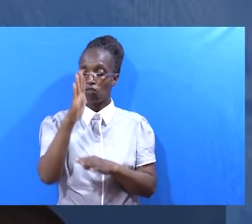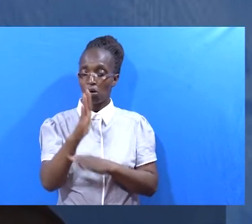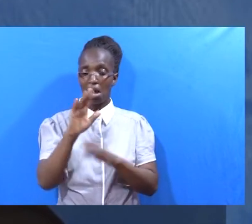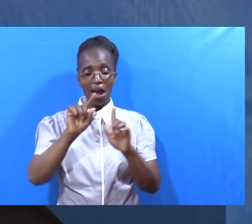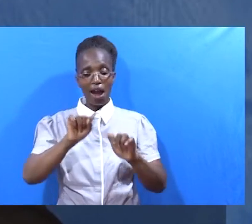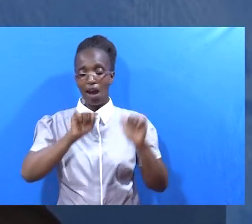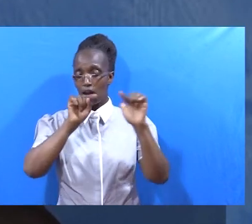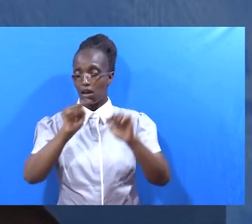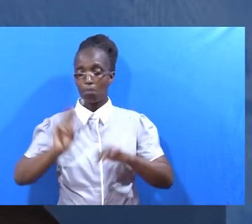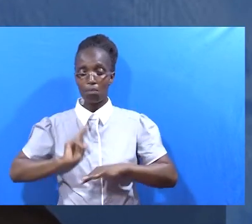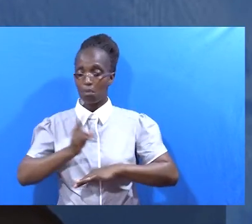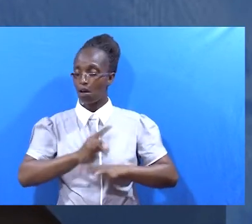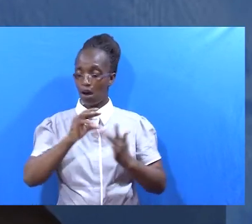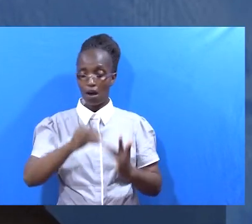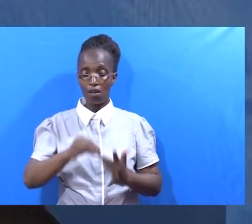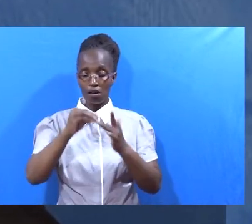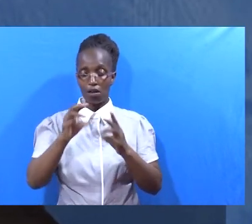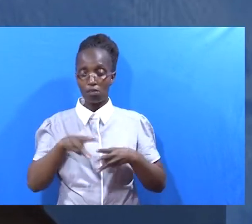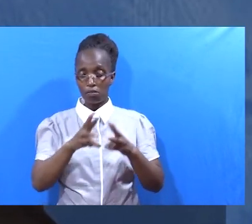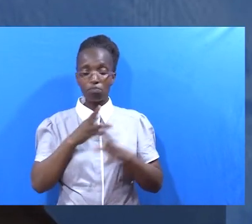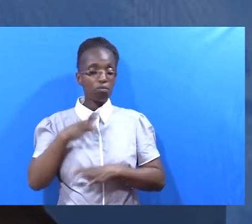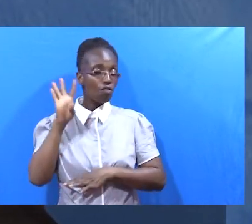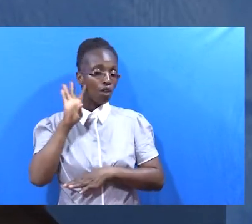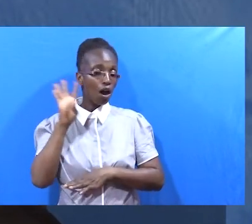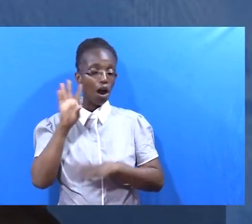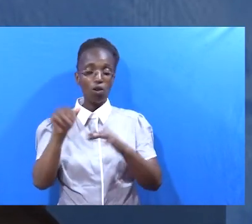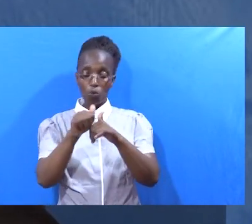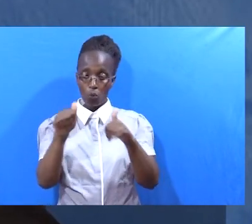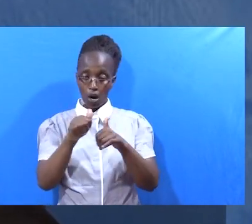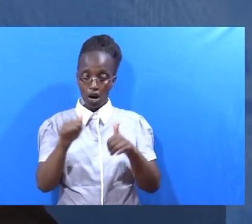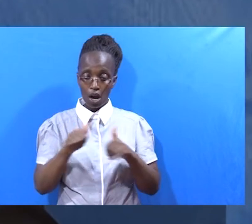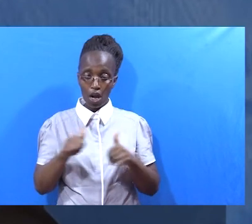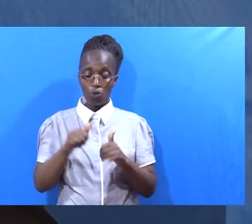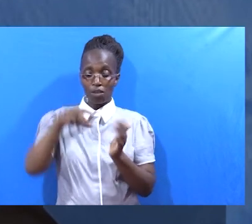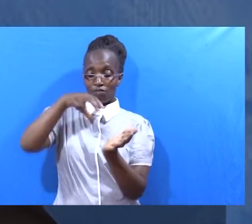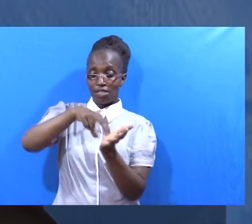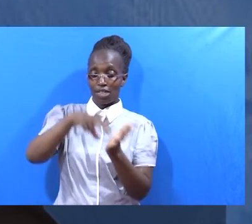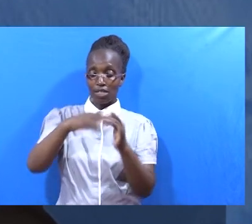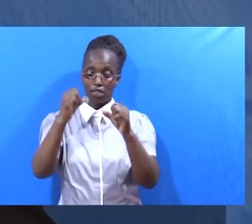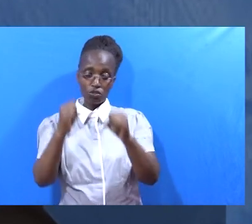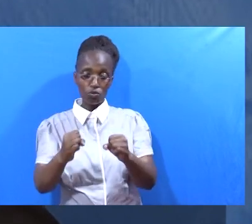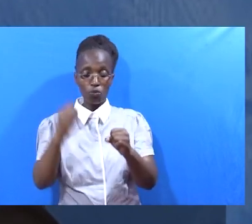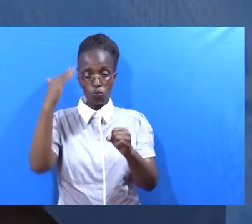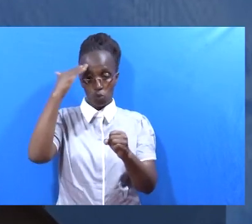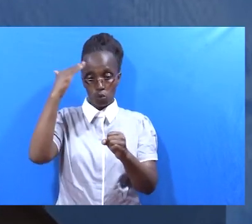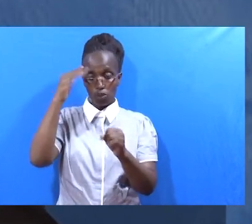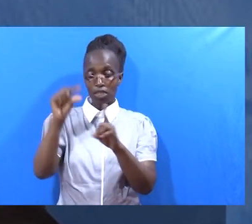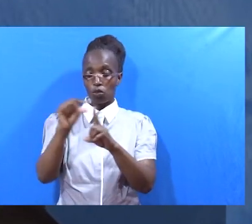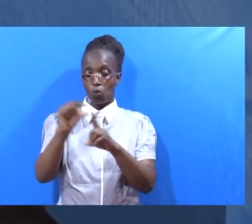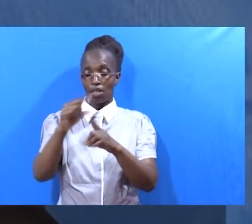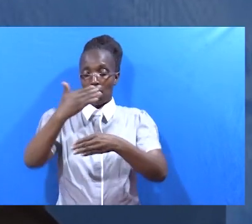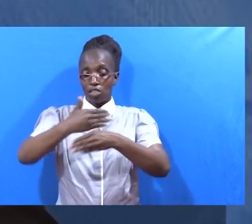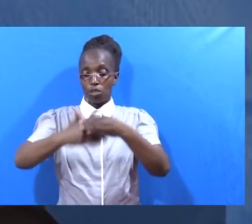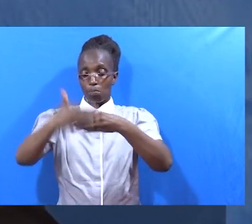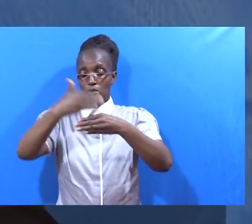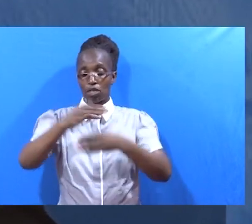Limetujia kwanjia speseli Na mini ya kwamba tumueza kusikia Na mini ya kwamba tumueza kusimama wima Na mini ya kwamba neno hilo